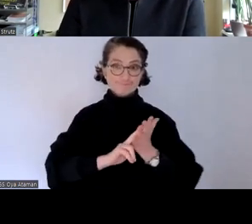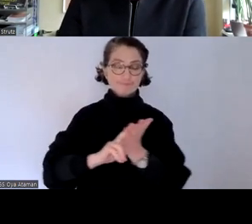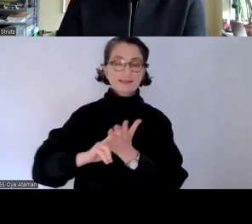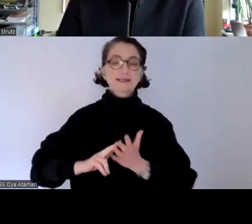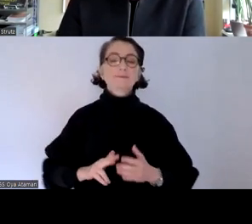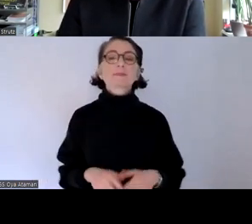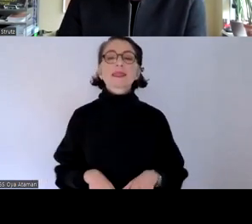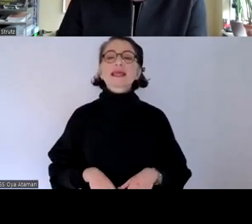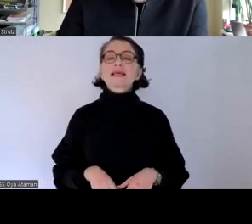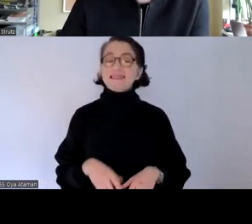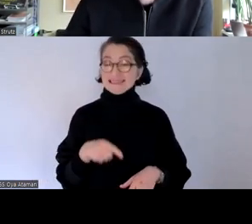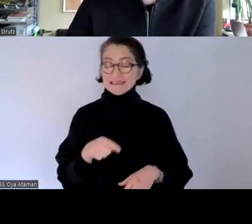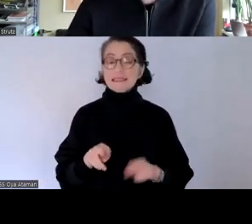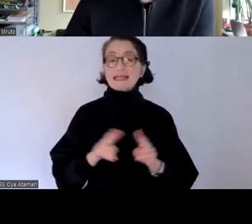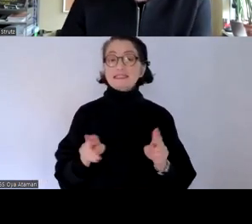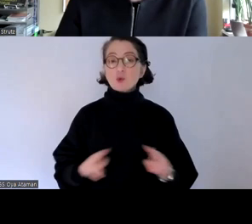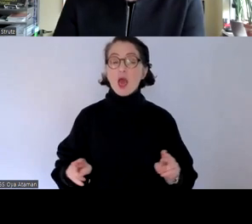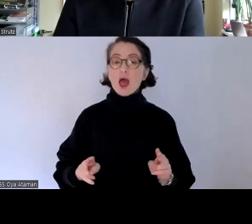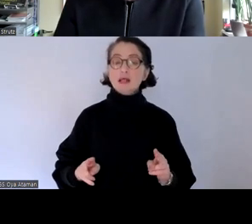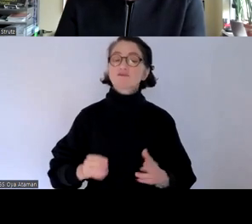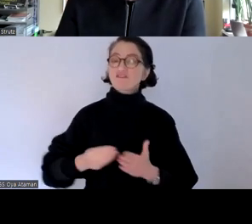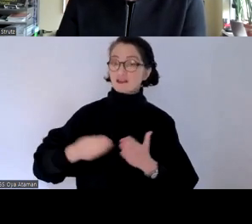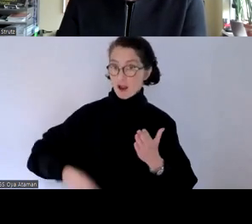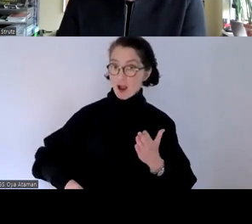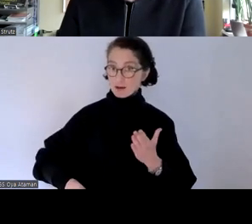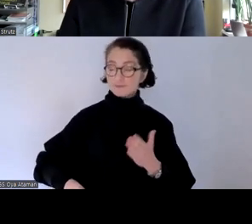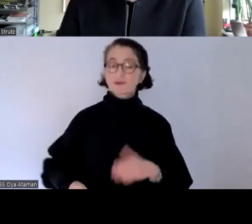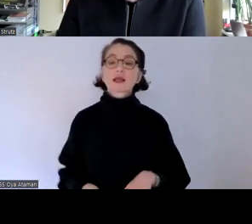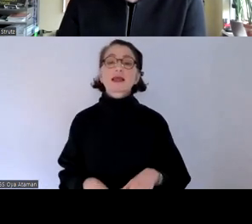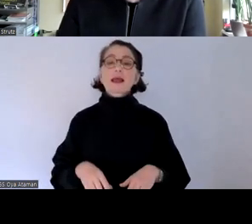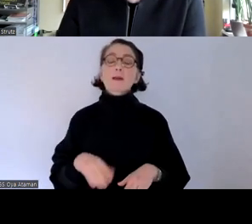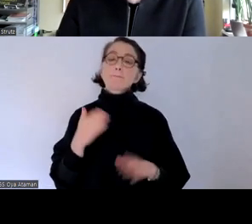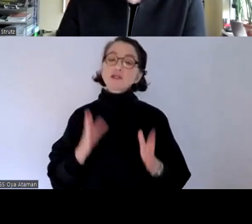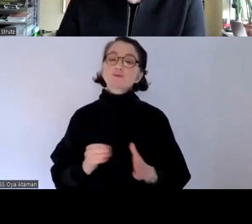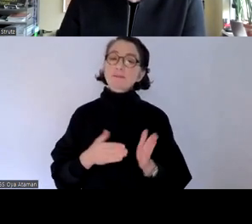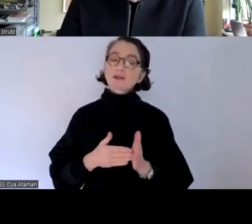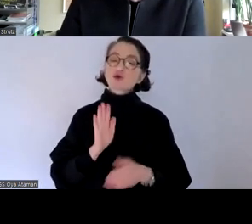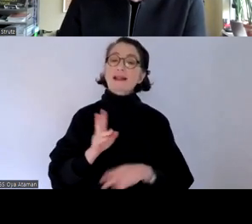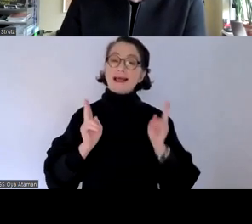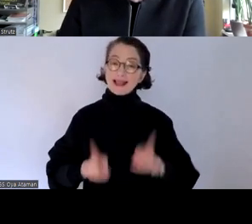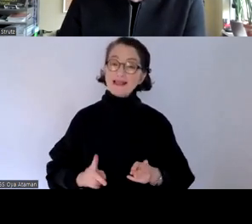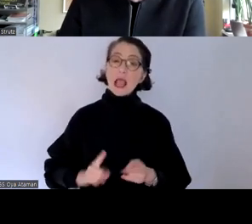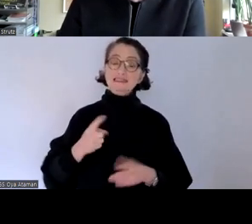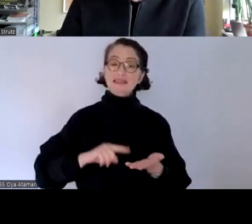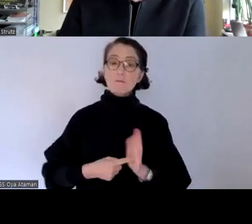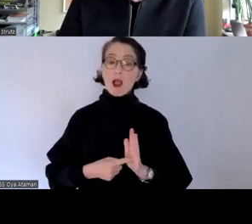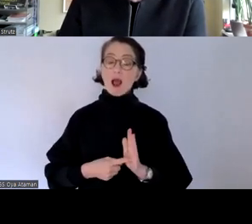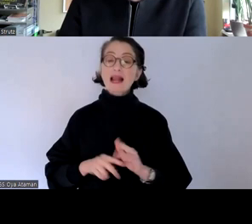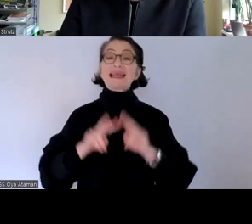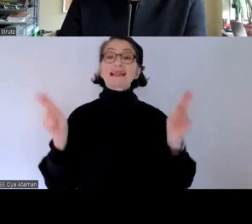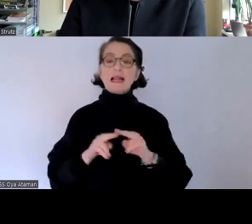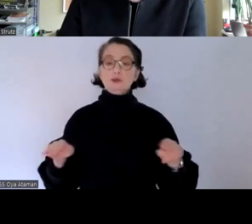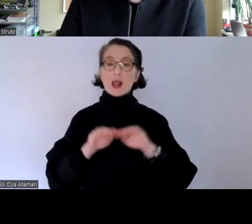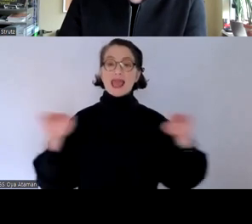ein internationales abkommen zu haben was die rechte von menschen mit behinderungen also erstmalig auf dieser internationalen ebene